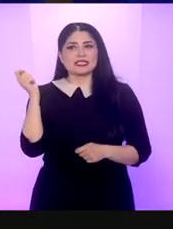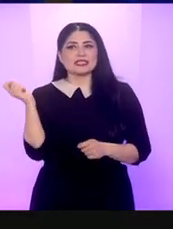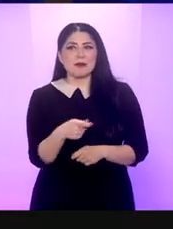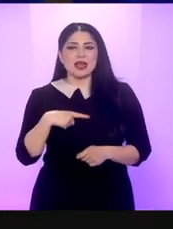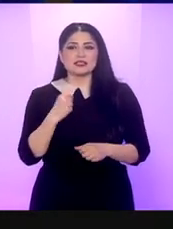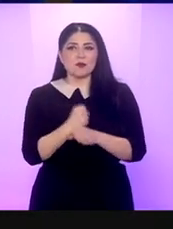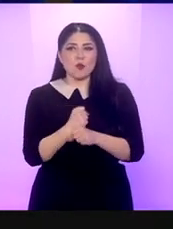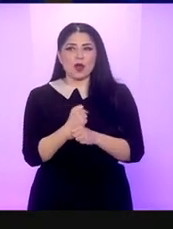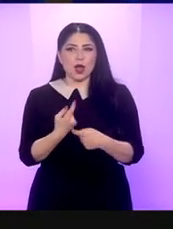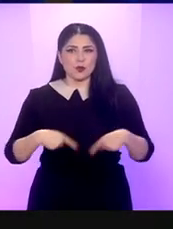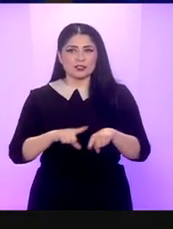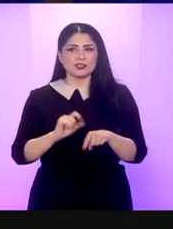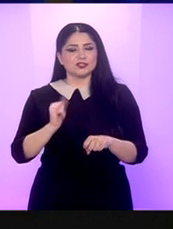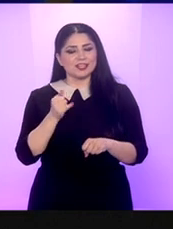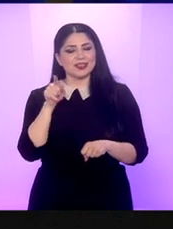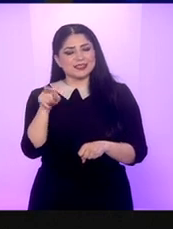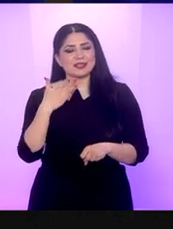sword is our work